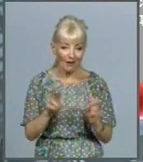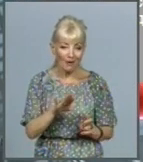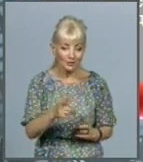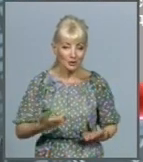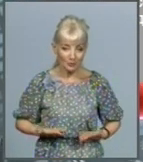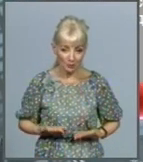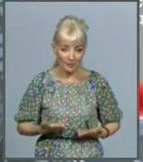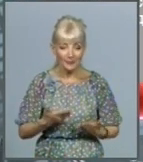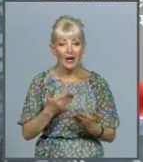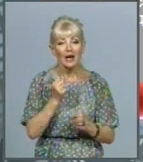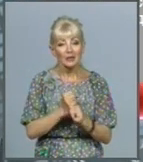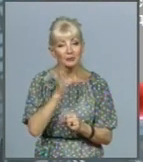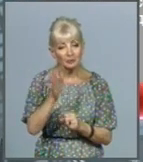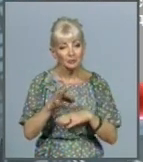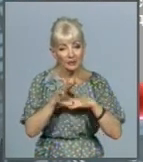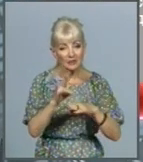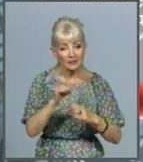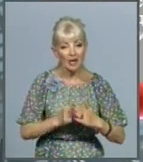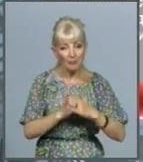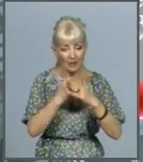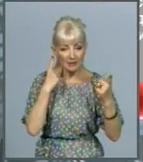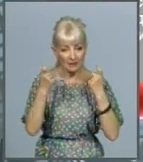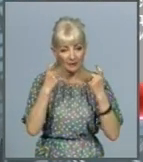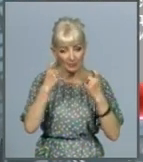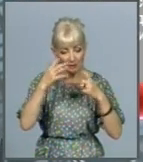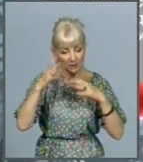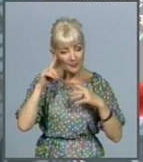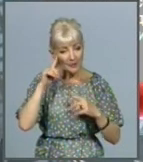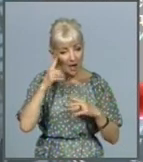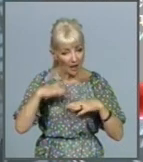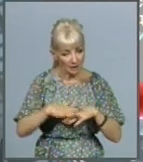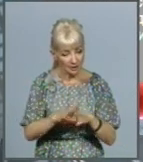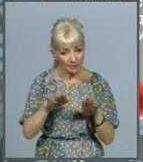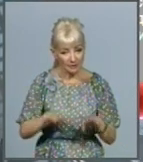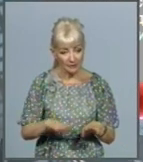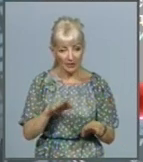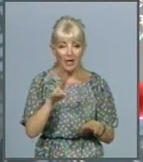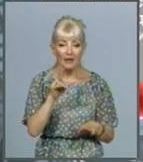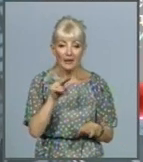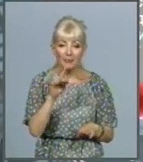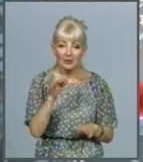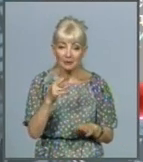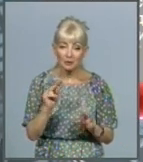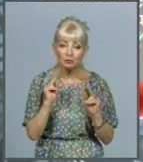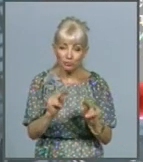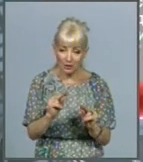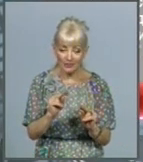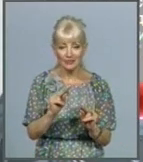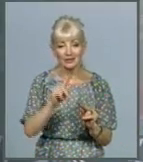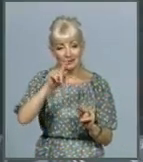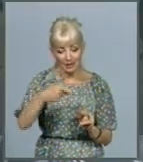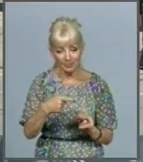проводитись на базі інформаційно-аналітичної платформи на предмет відповідності вимогам надання соціальної